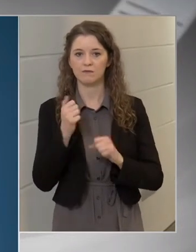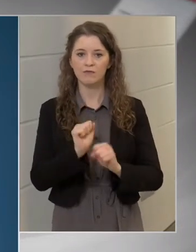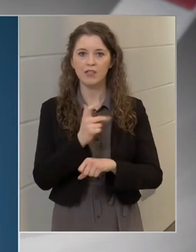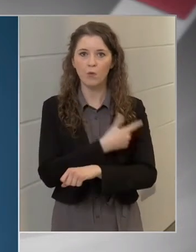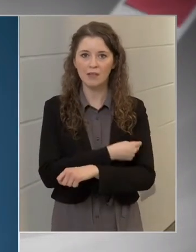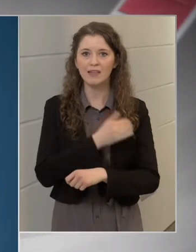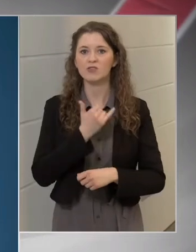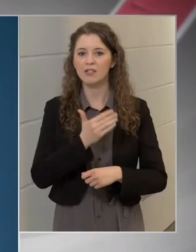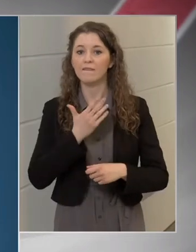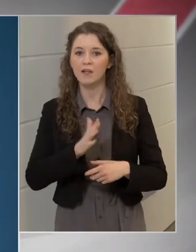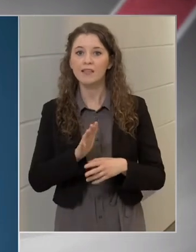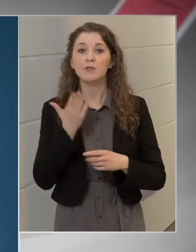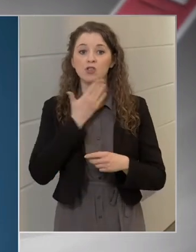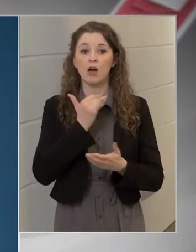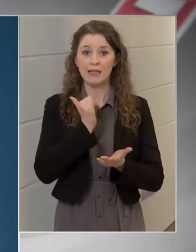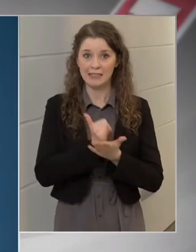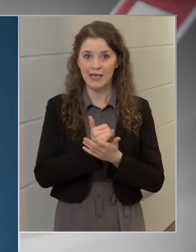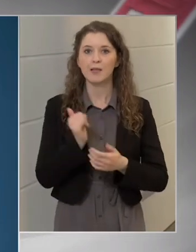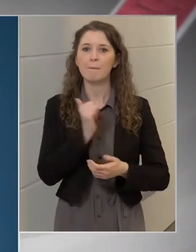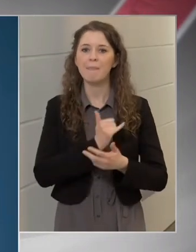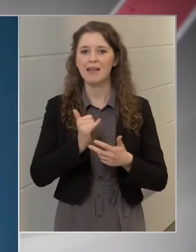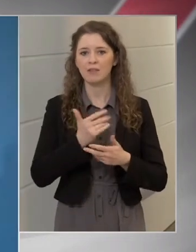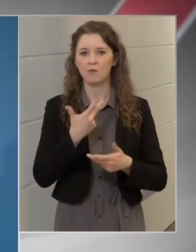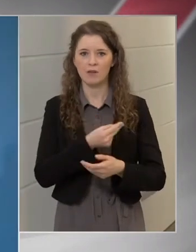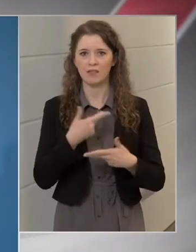és melyik védőoltással oltunk.